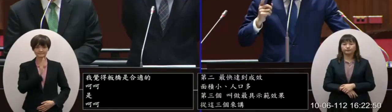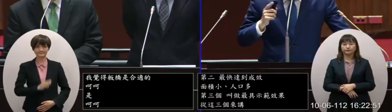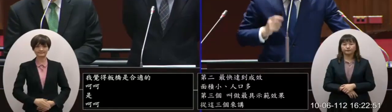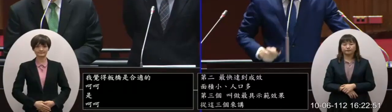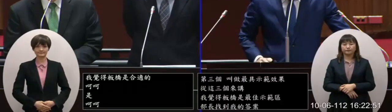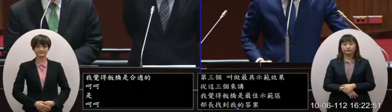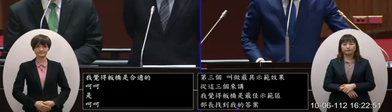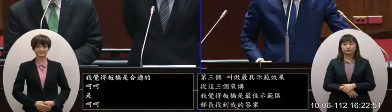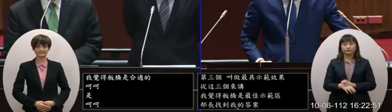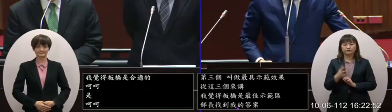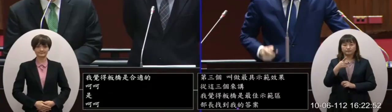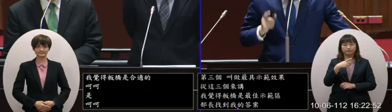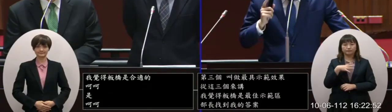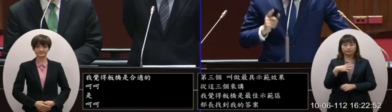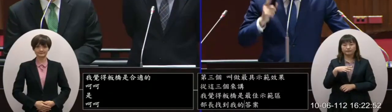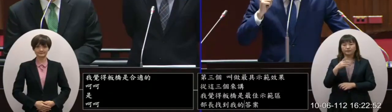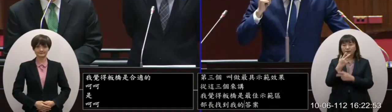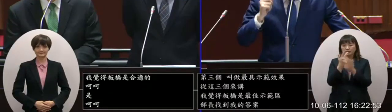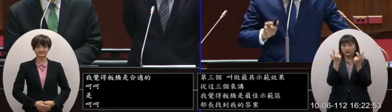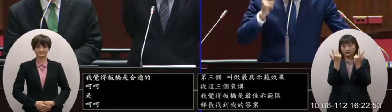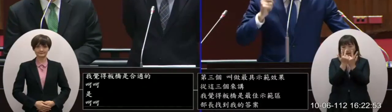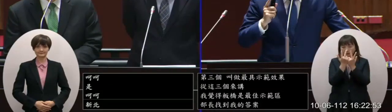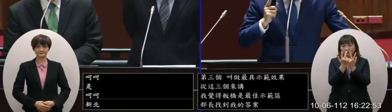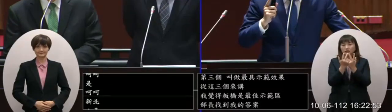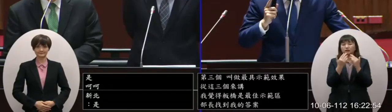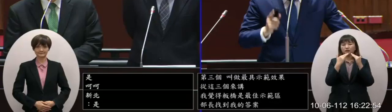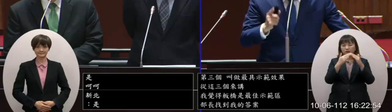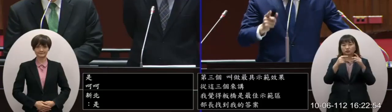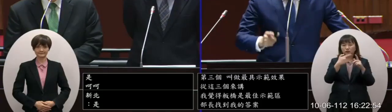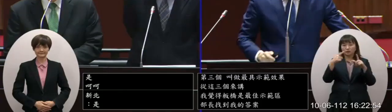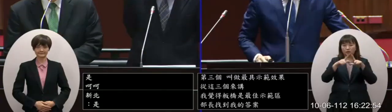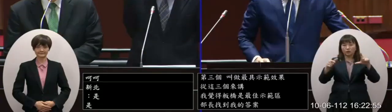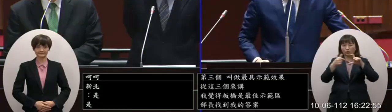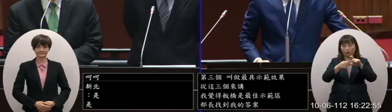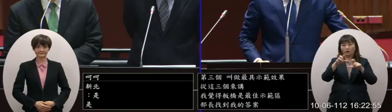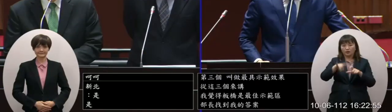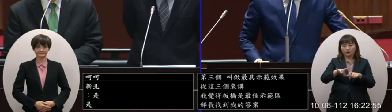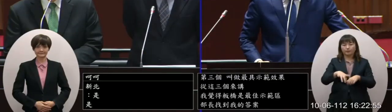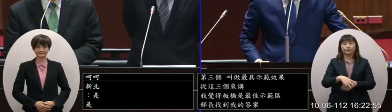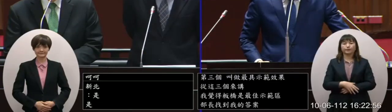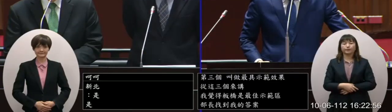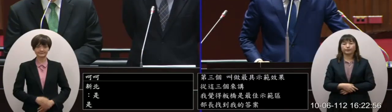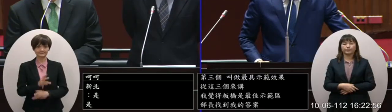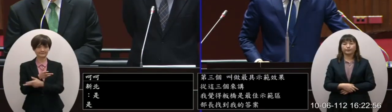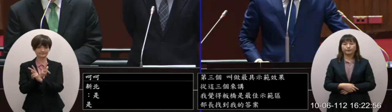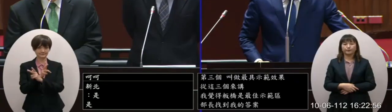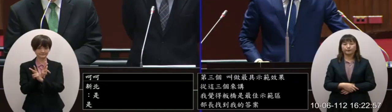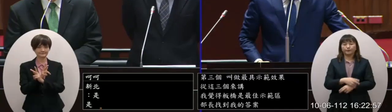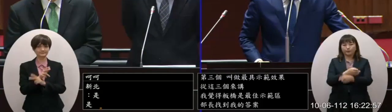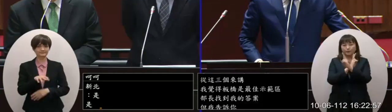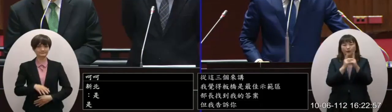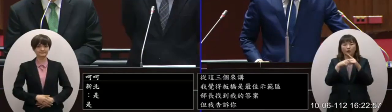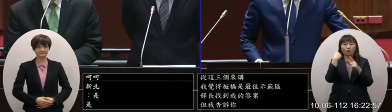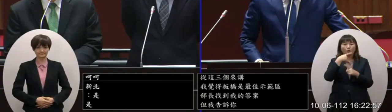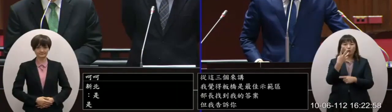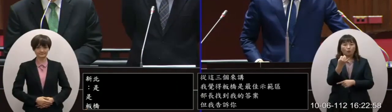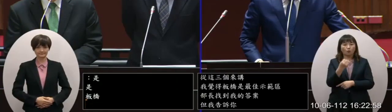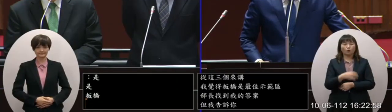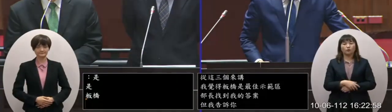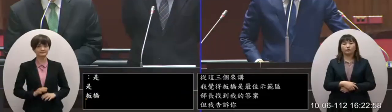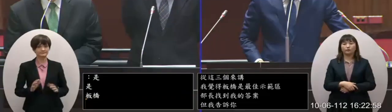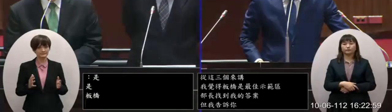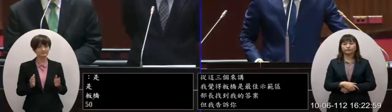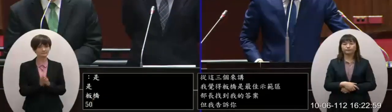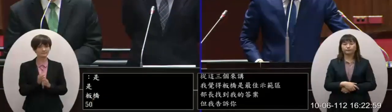但是你知道新北市的最大的區是什麼地方板橋板橋多少人口五